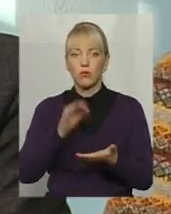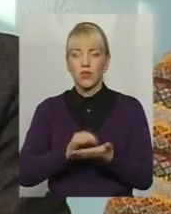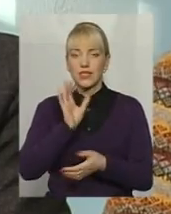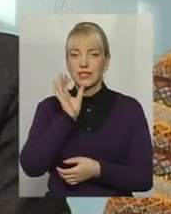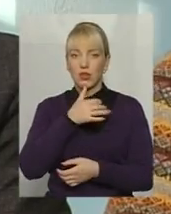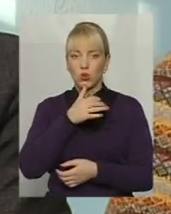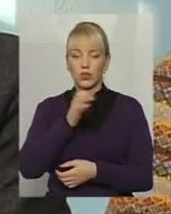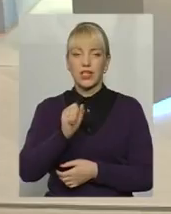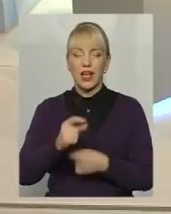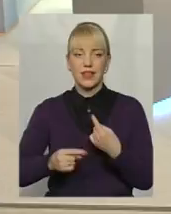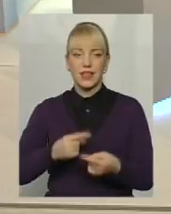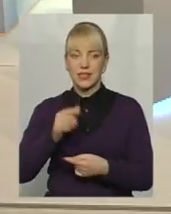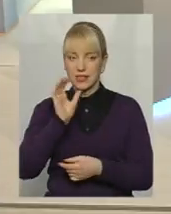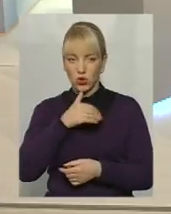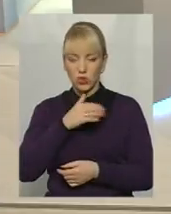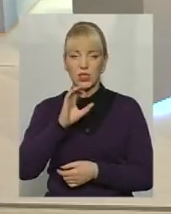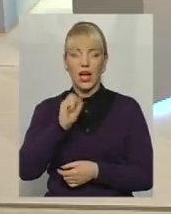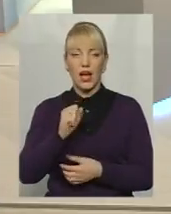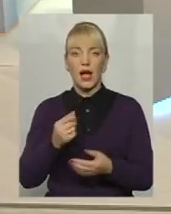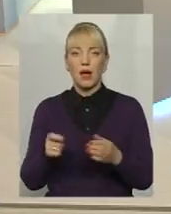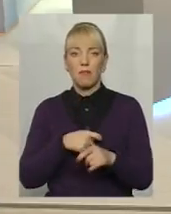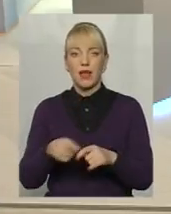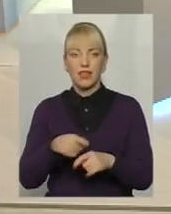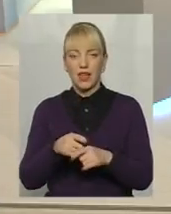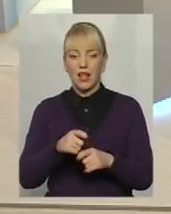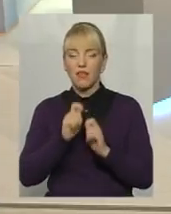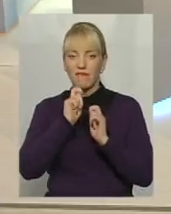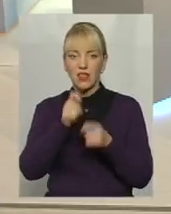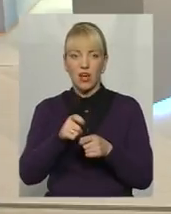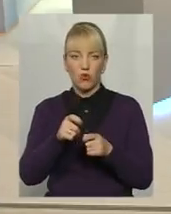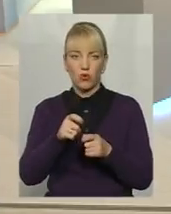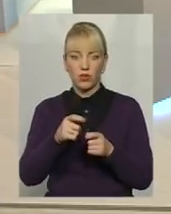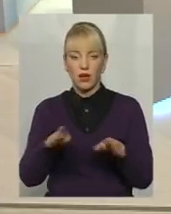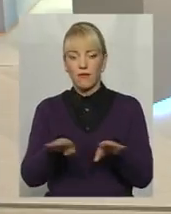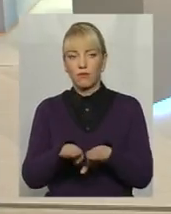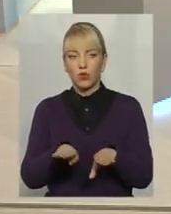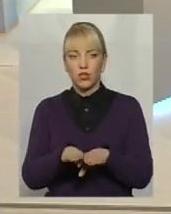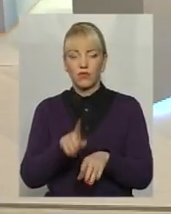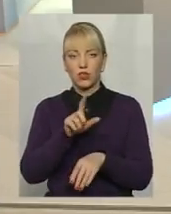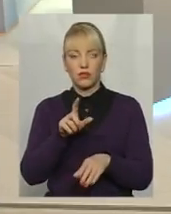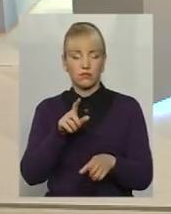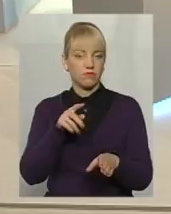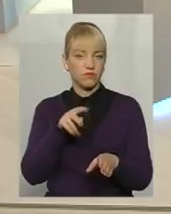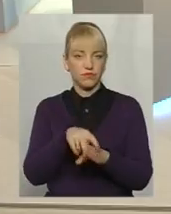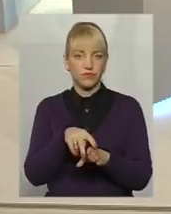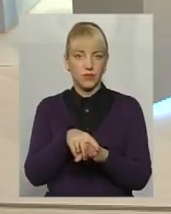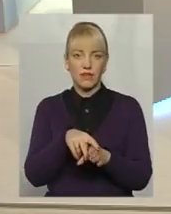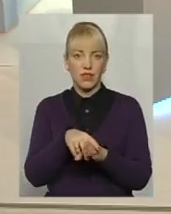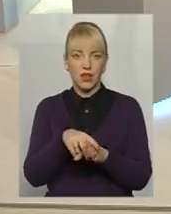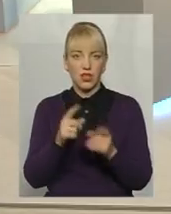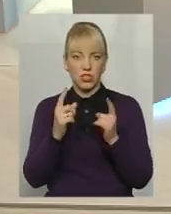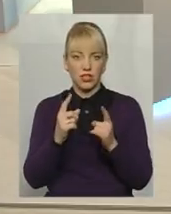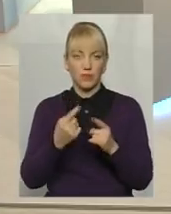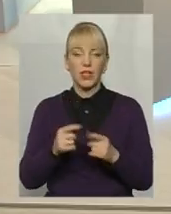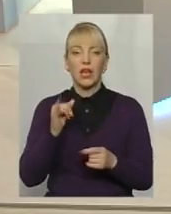серйозна, наслідки серйозні, а матеріальна винагорода йде не в порівняння з даним навантаженням. Якщо говорити